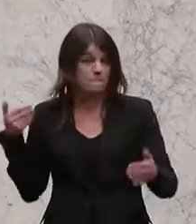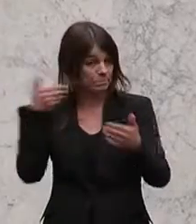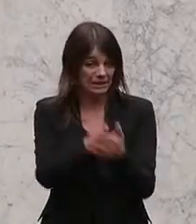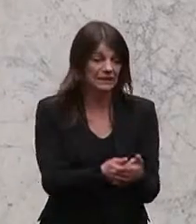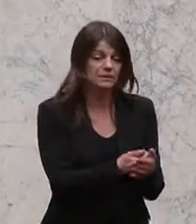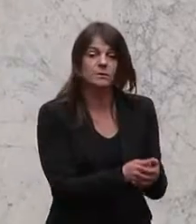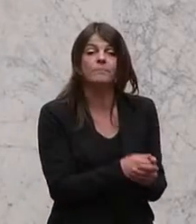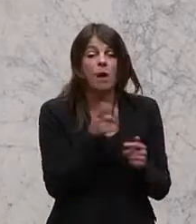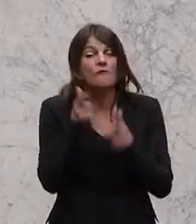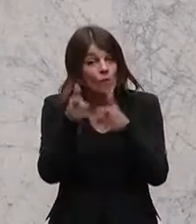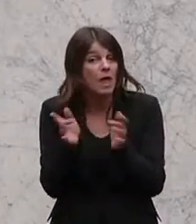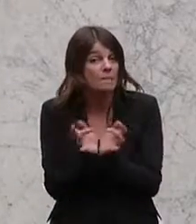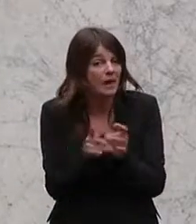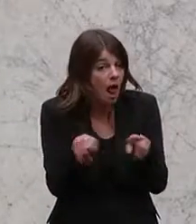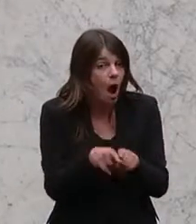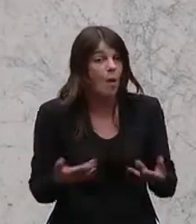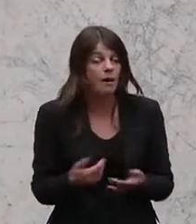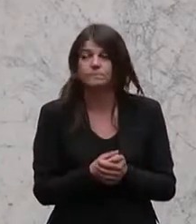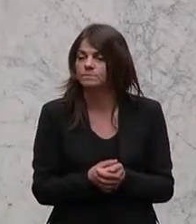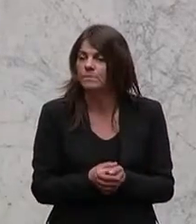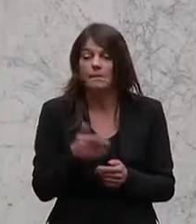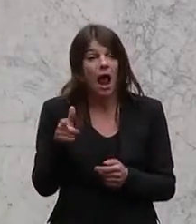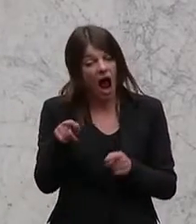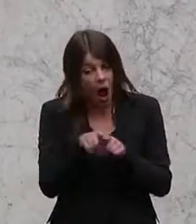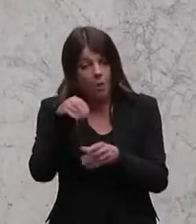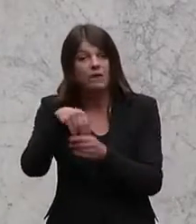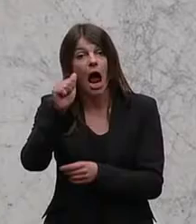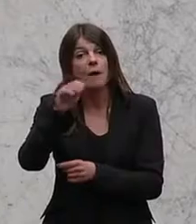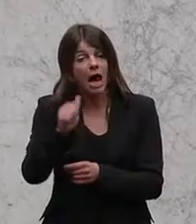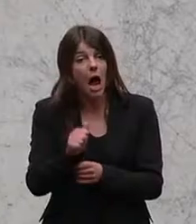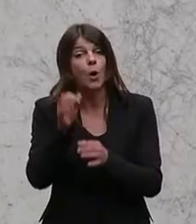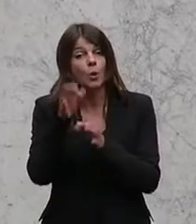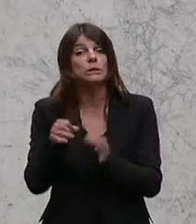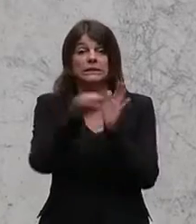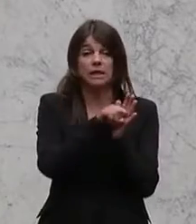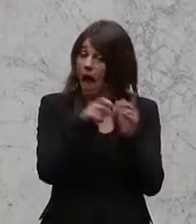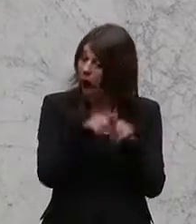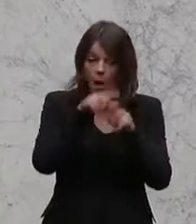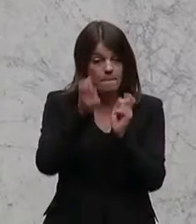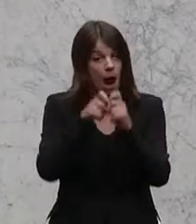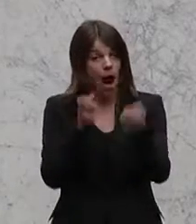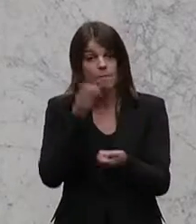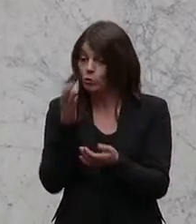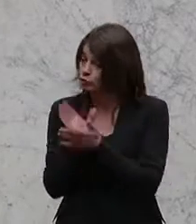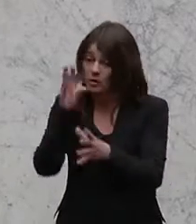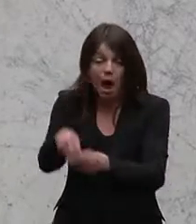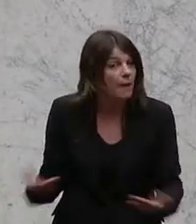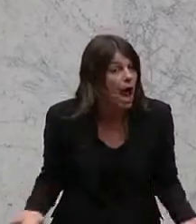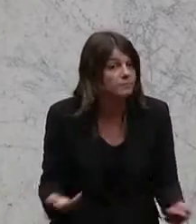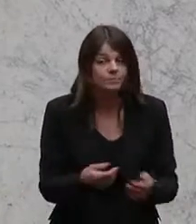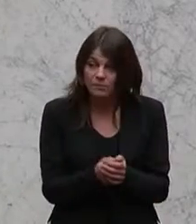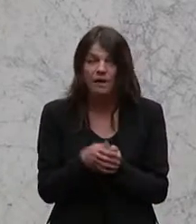Futtermitteln mit Amagüter-Siegelfähigen-Wallmöl. Auch dort haben wir es drinnen, vom